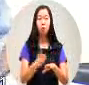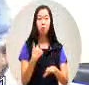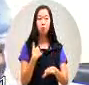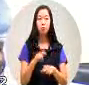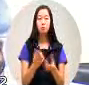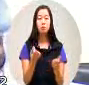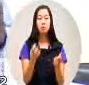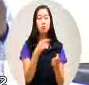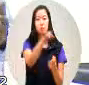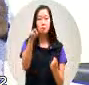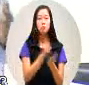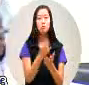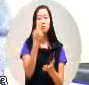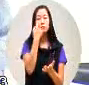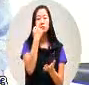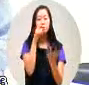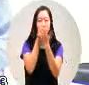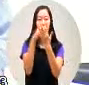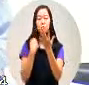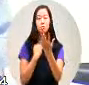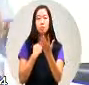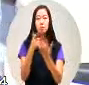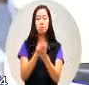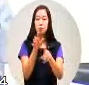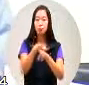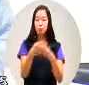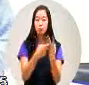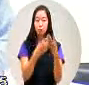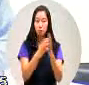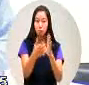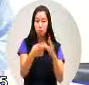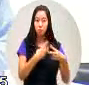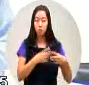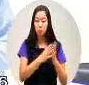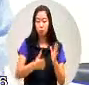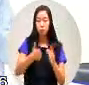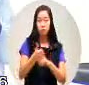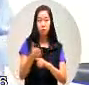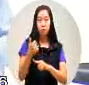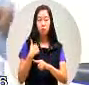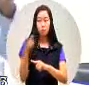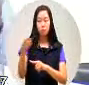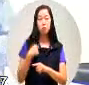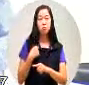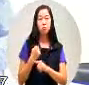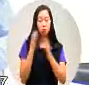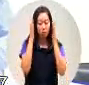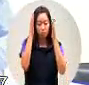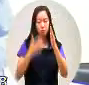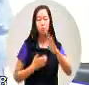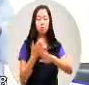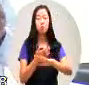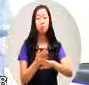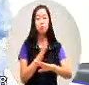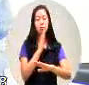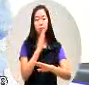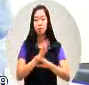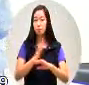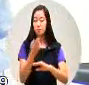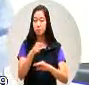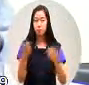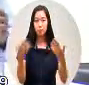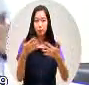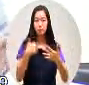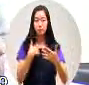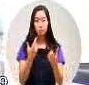我也很清楚我也跟农业局局长呢我们蔡局长很认真啊我感觉他真的很认真啊这个问题